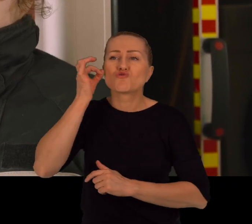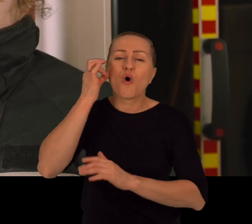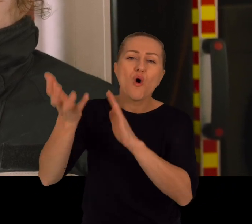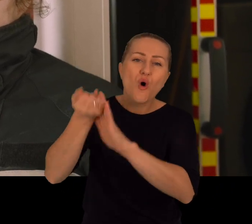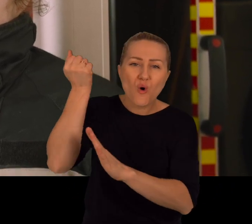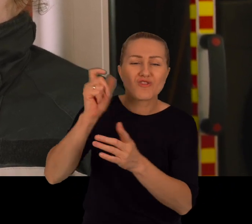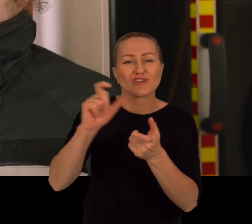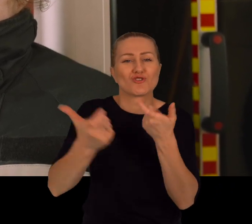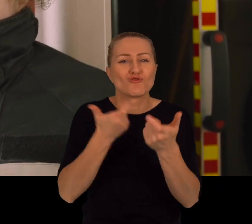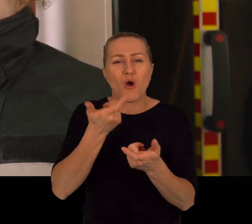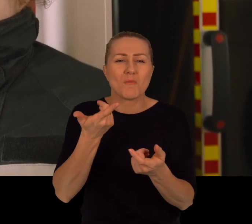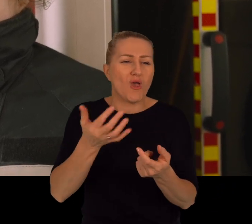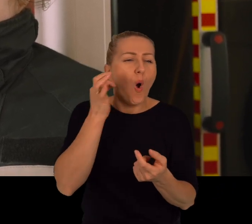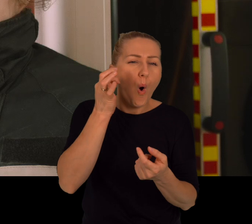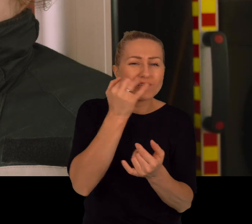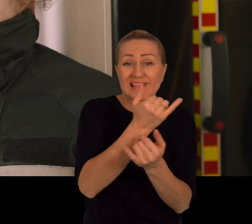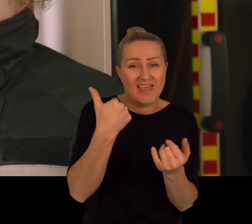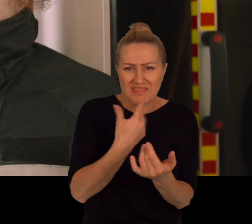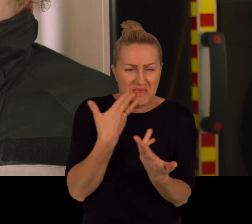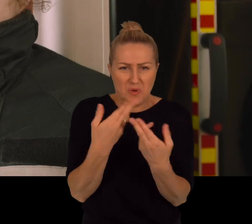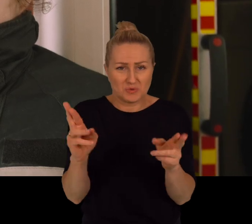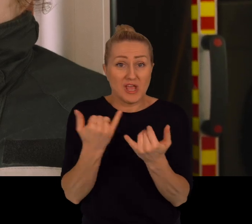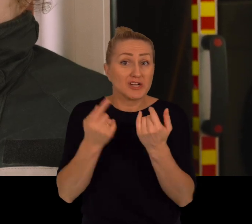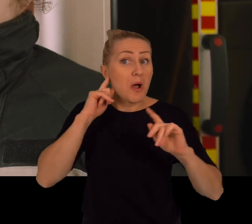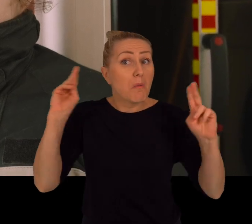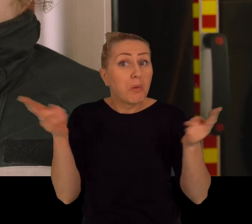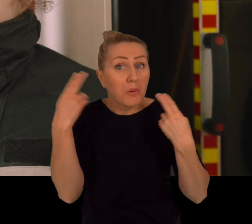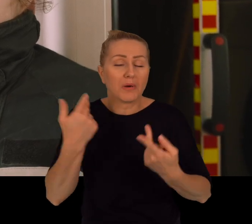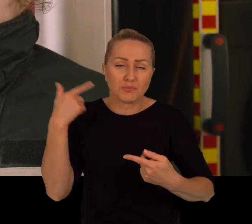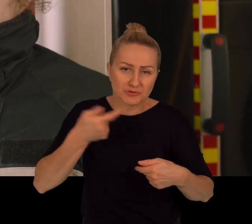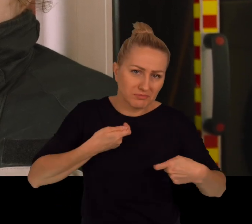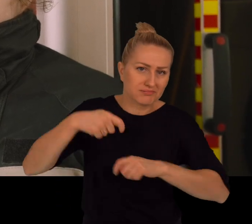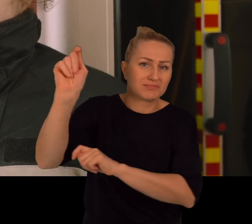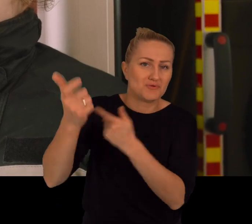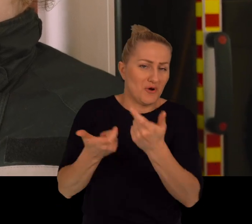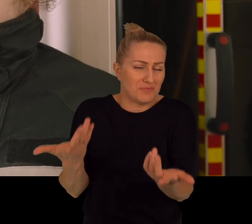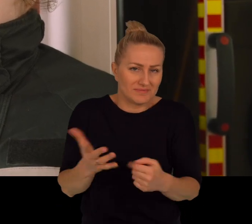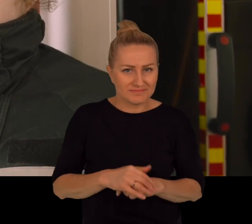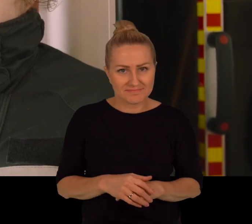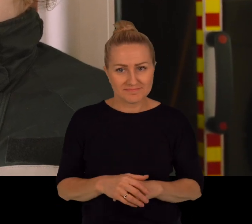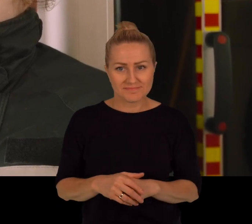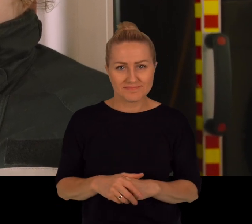dachu, czy jakieś szerszenie, czy osy. Dla nas to nie ma różnicy. Jak serena pije, to wyjeżdżamy.